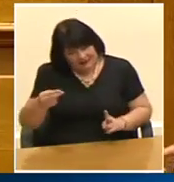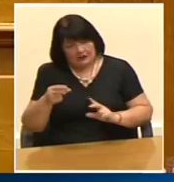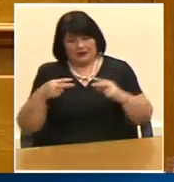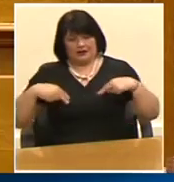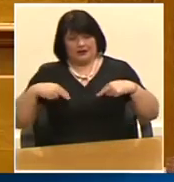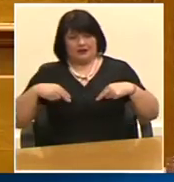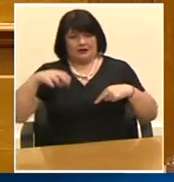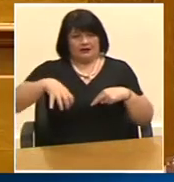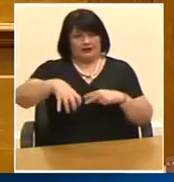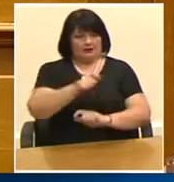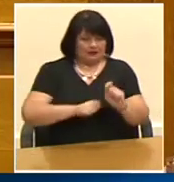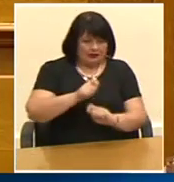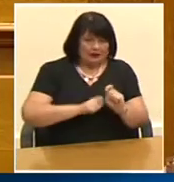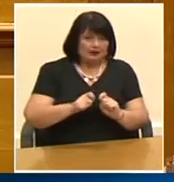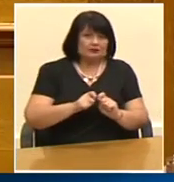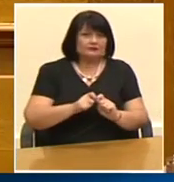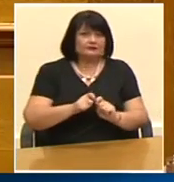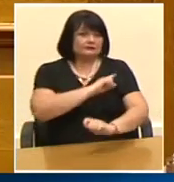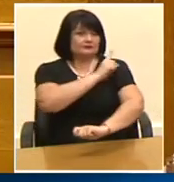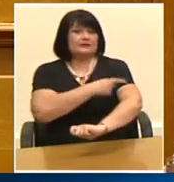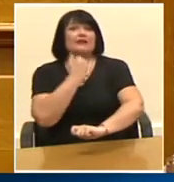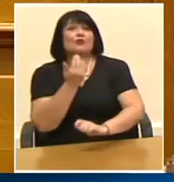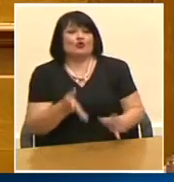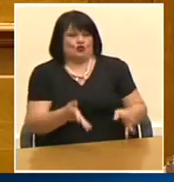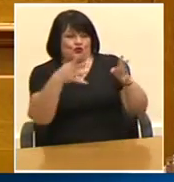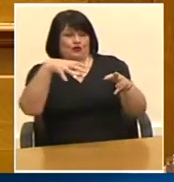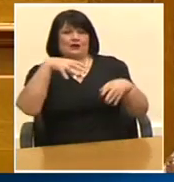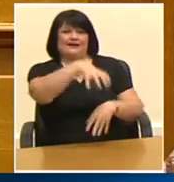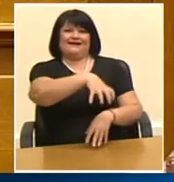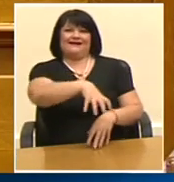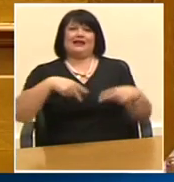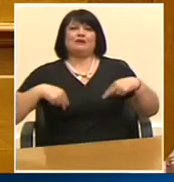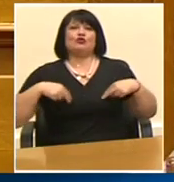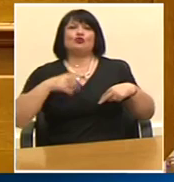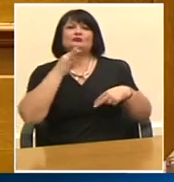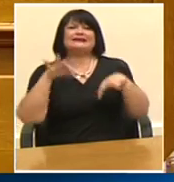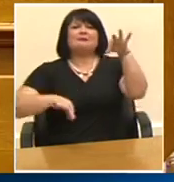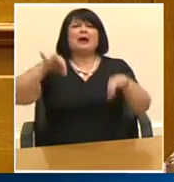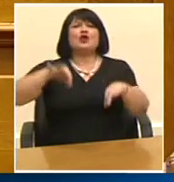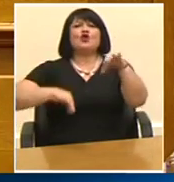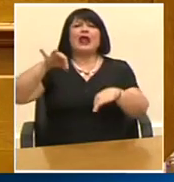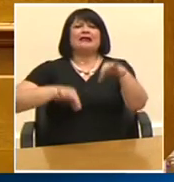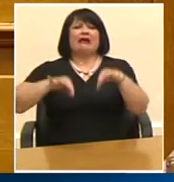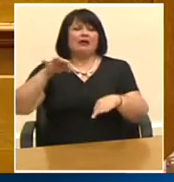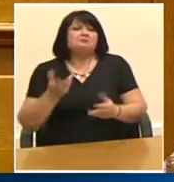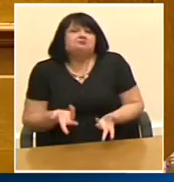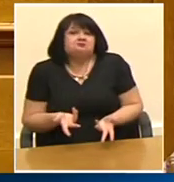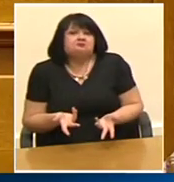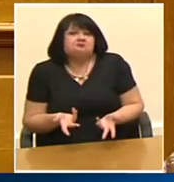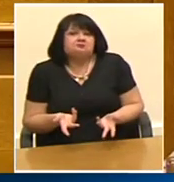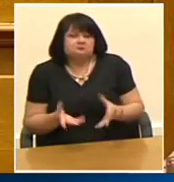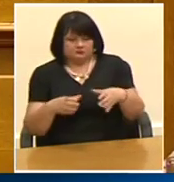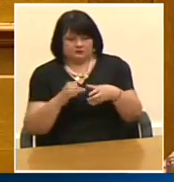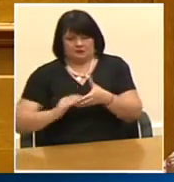Υπουργούς χωρίς δυνατότητα να ελέγχουν το Υπουργείο τους Ανδρίκελα κομματικά στελέχη στα οποία